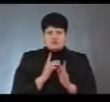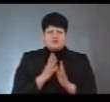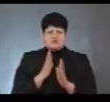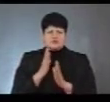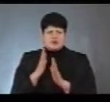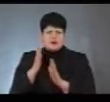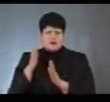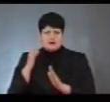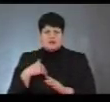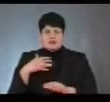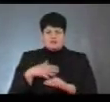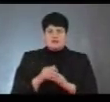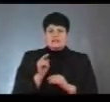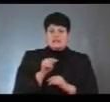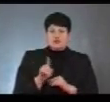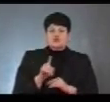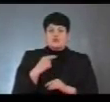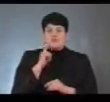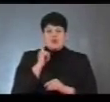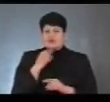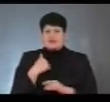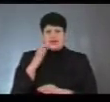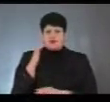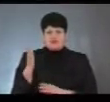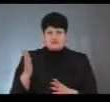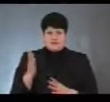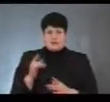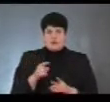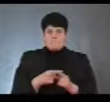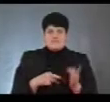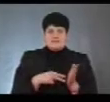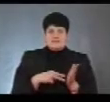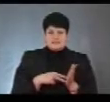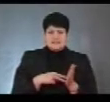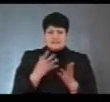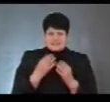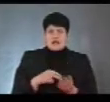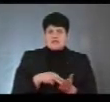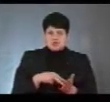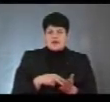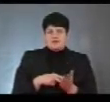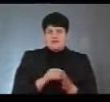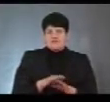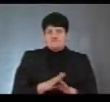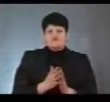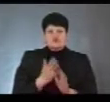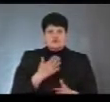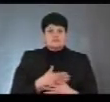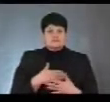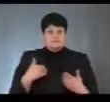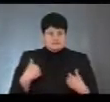зрозуміла, що це все робиться для того, щоб молодь не проголосувала, тому що по півдня стояти в черзі ніхто не буде. Цей